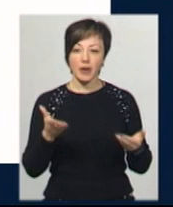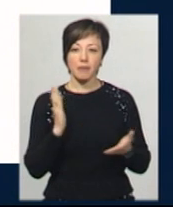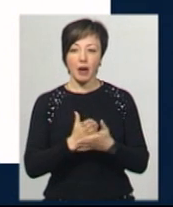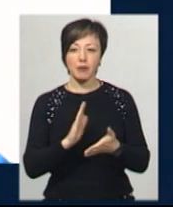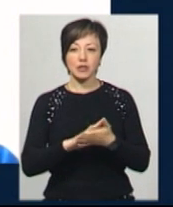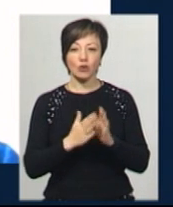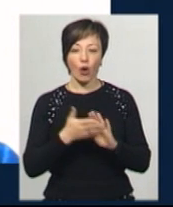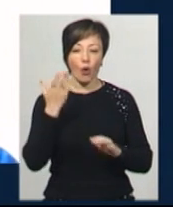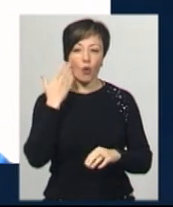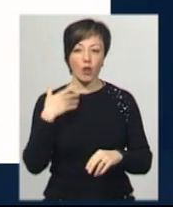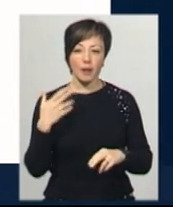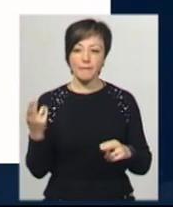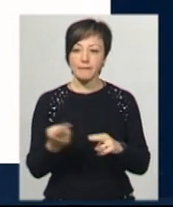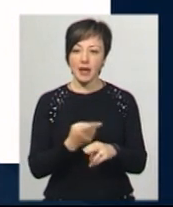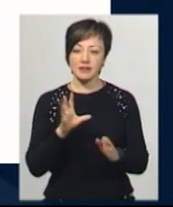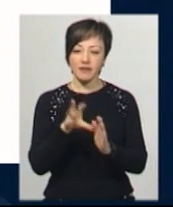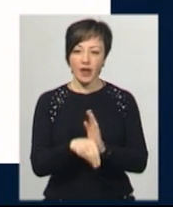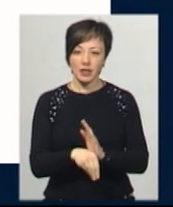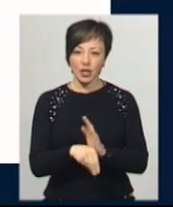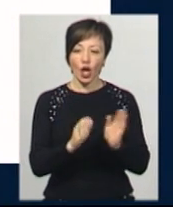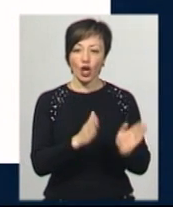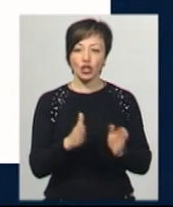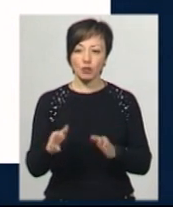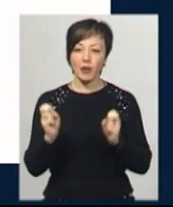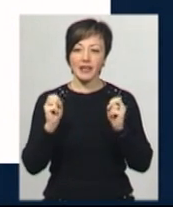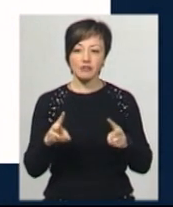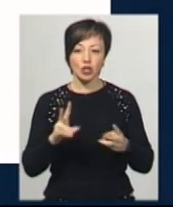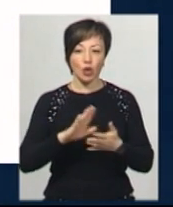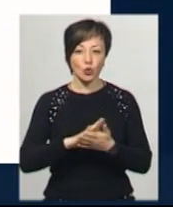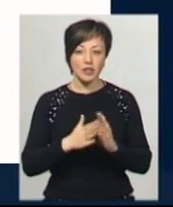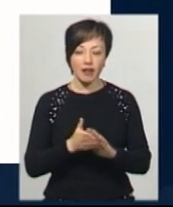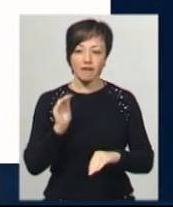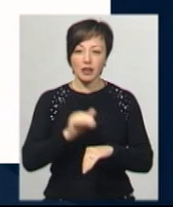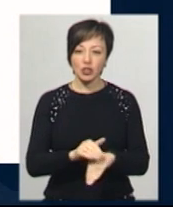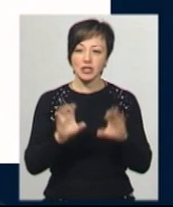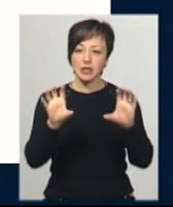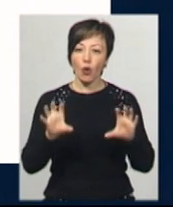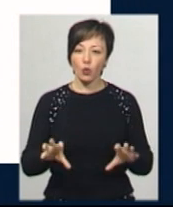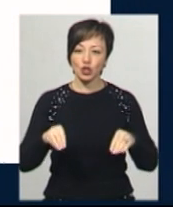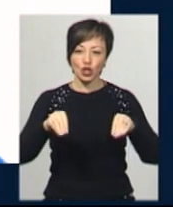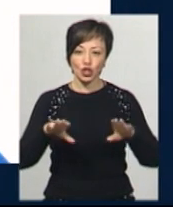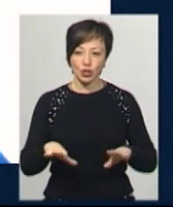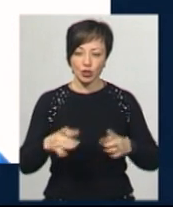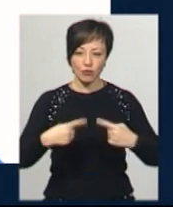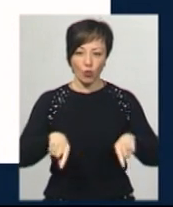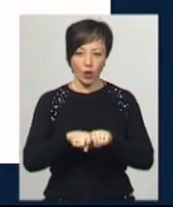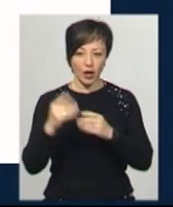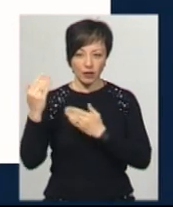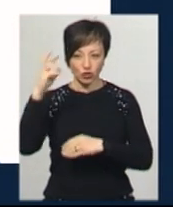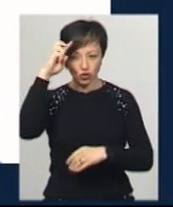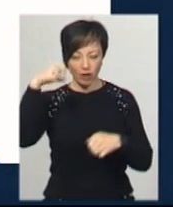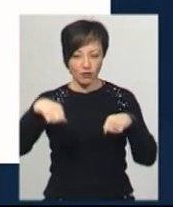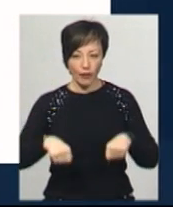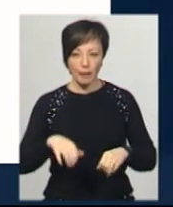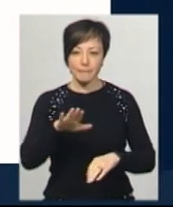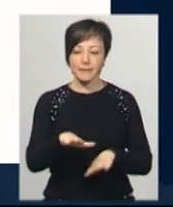ситуацію, коли без введення режиму надзвичайного стану фактично законність рішень органів державної влади і